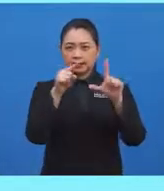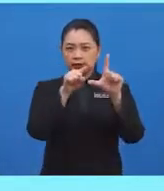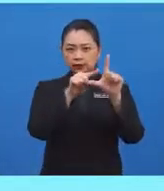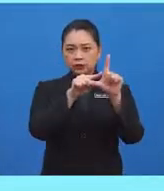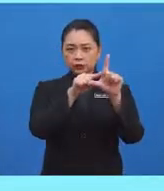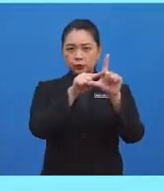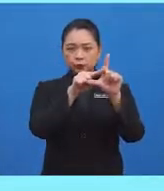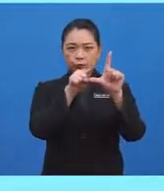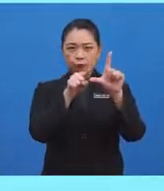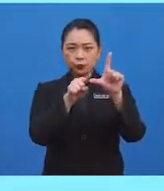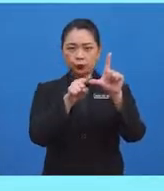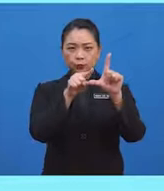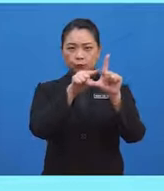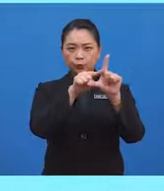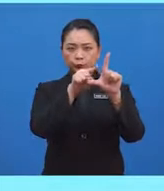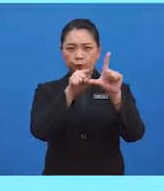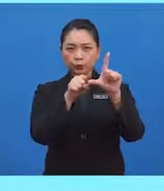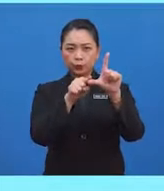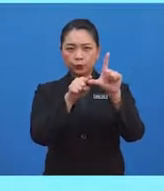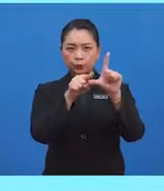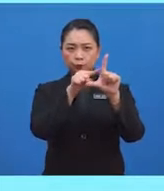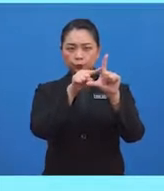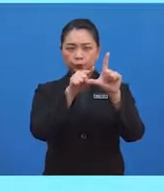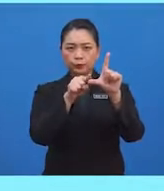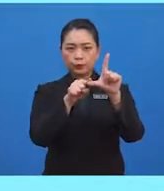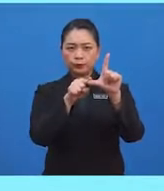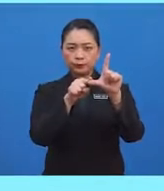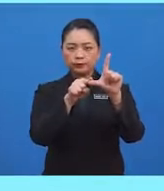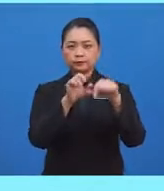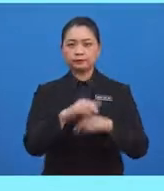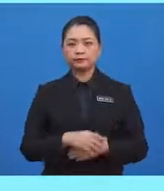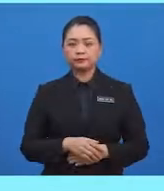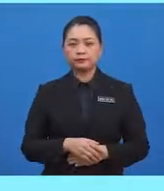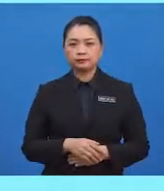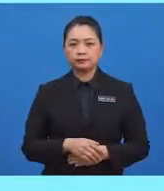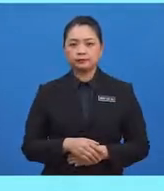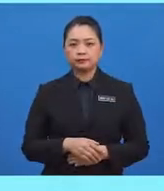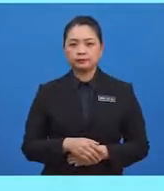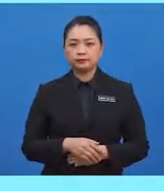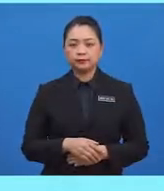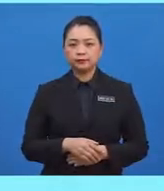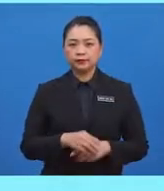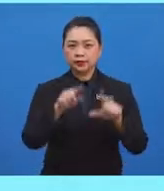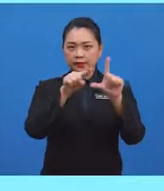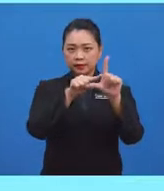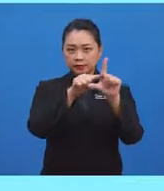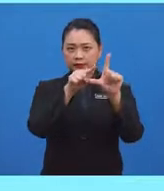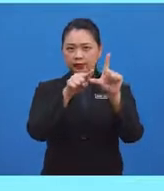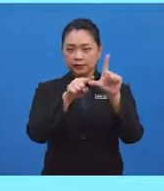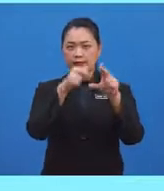dua garisan yang bertemu. Dan ia dinamakan sebagai sudut.